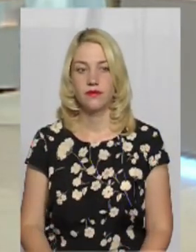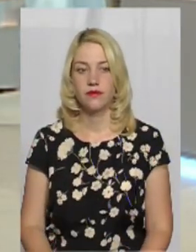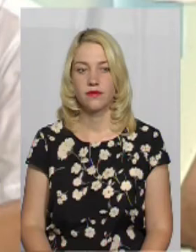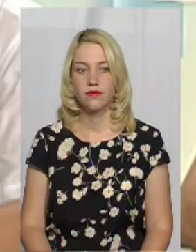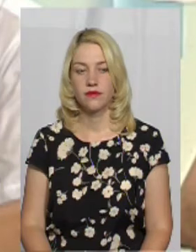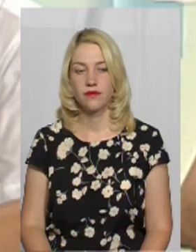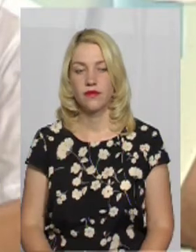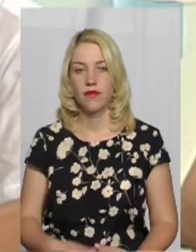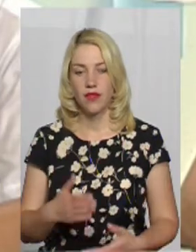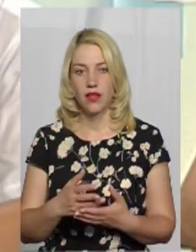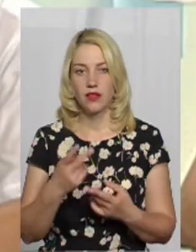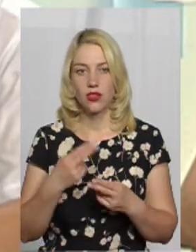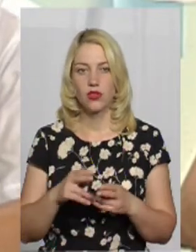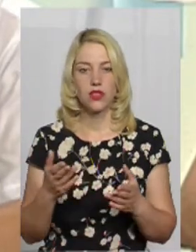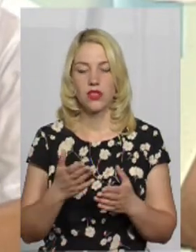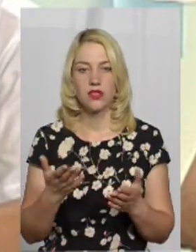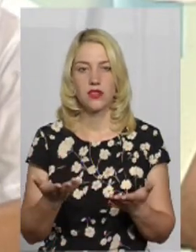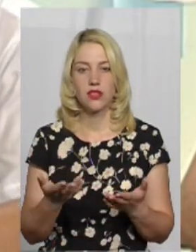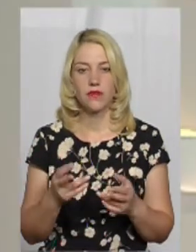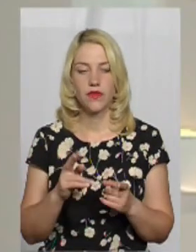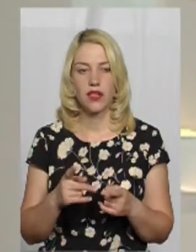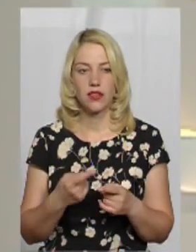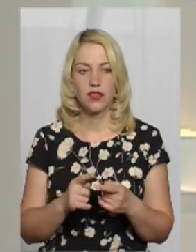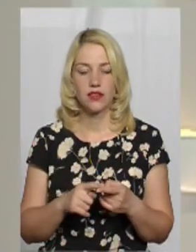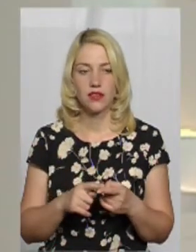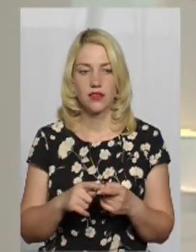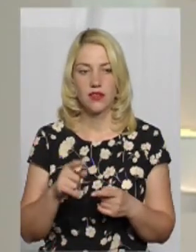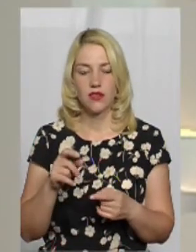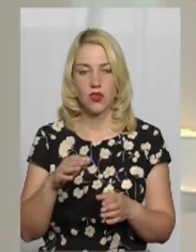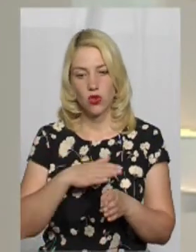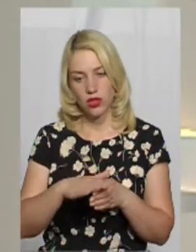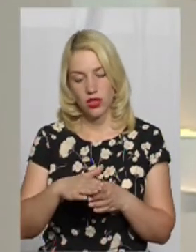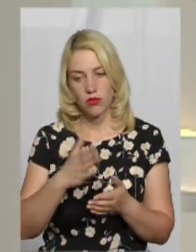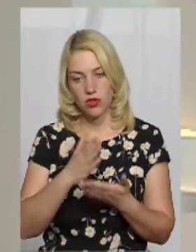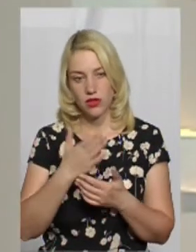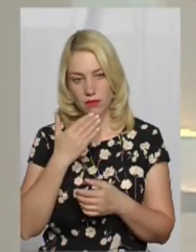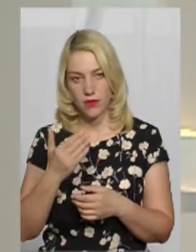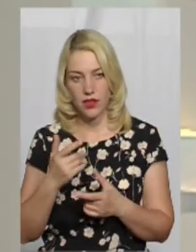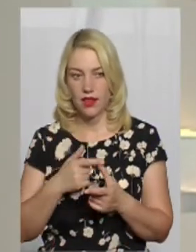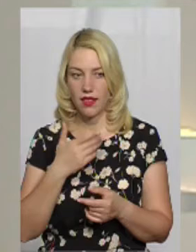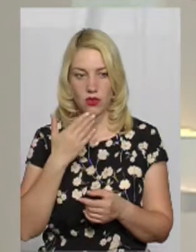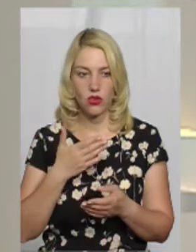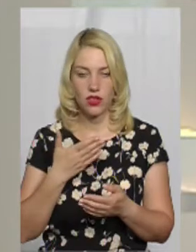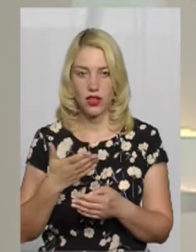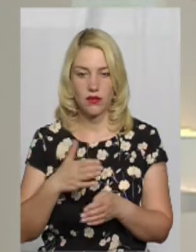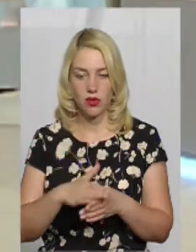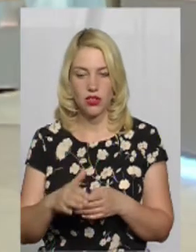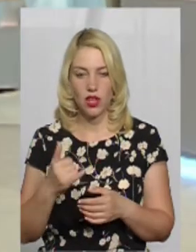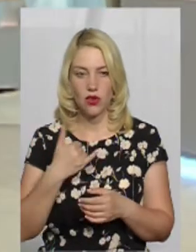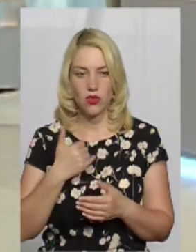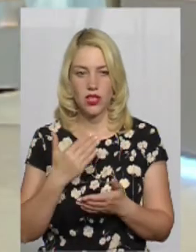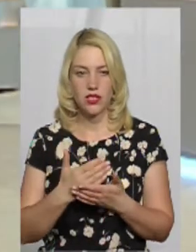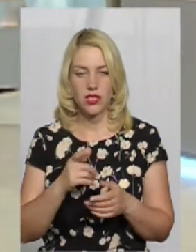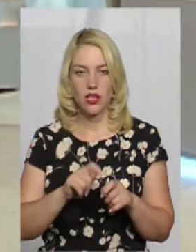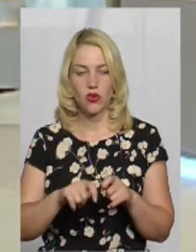Є технології, напевно, якісь. Їх дотримуються, не дотримуються? Звичайно, у нас